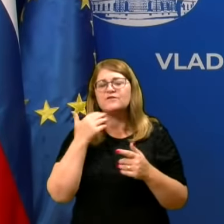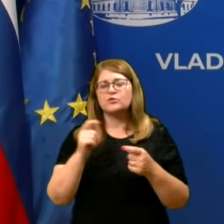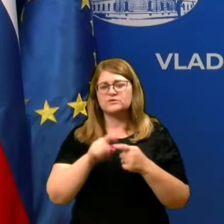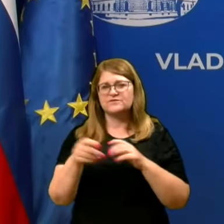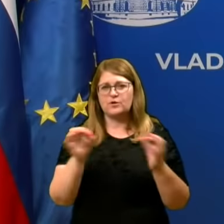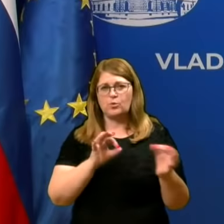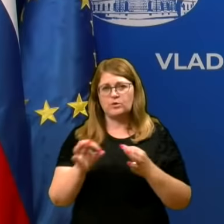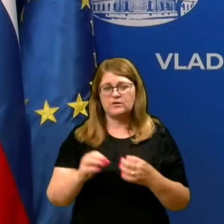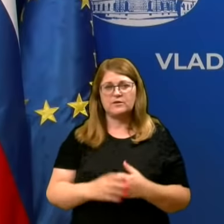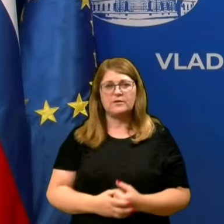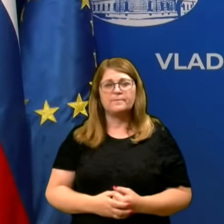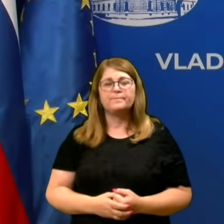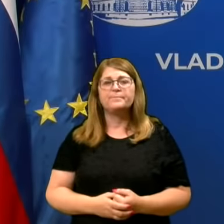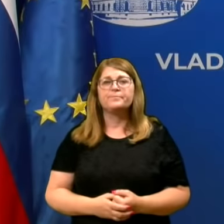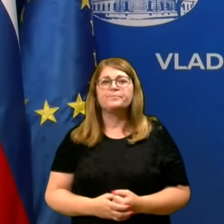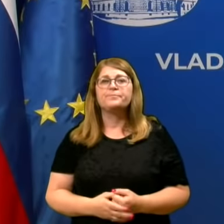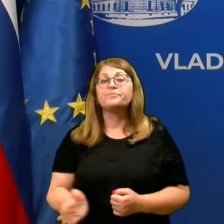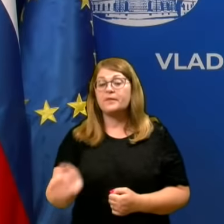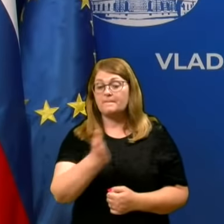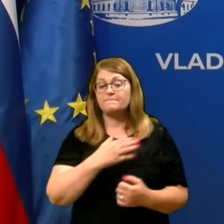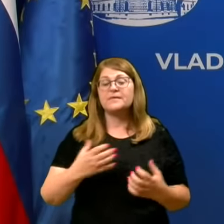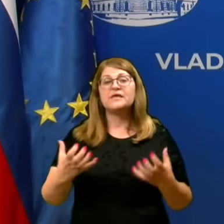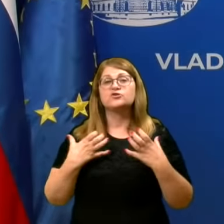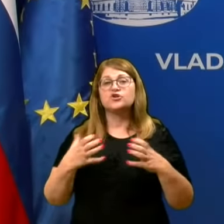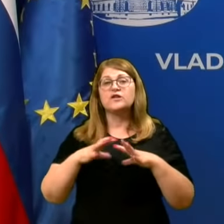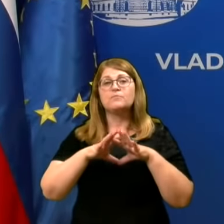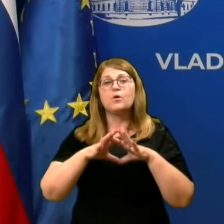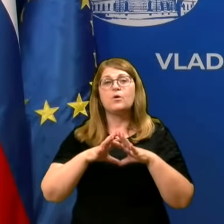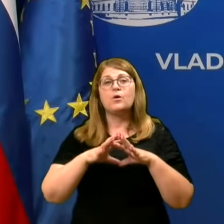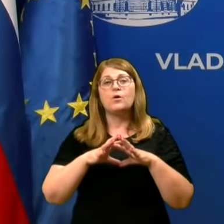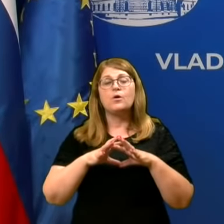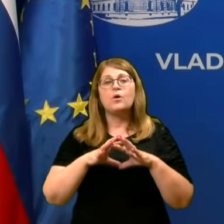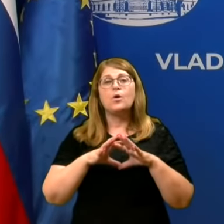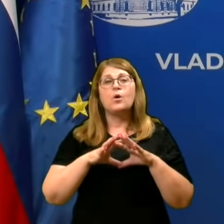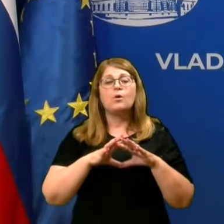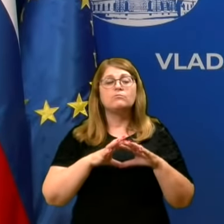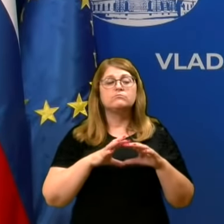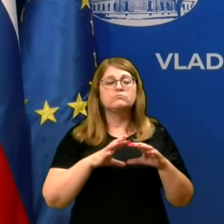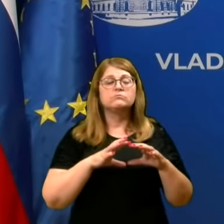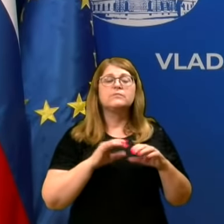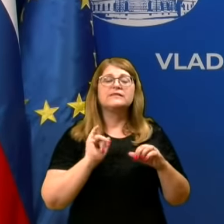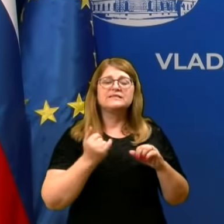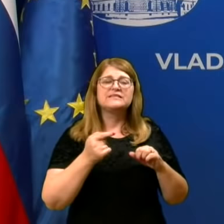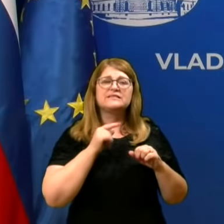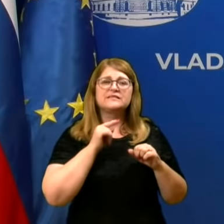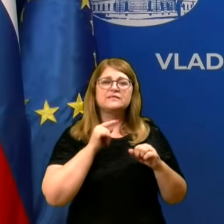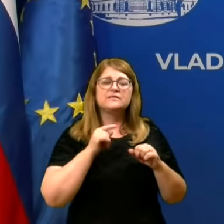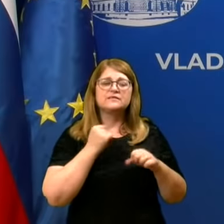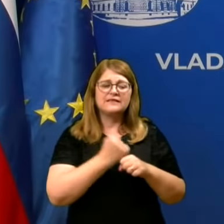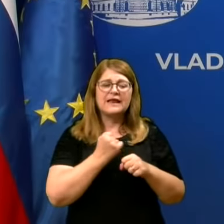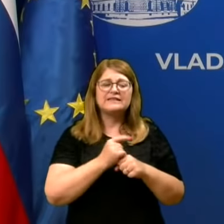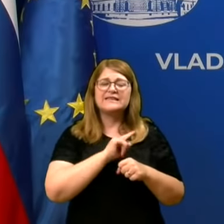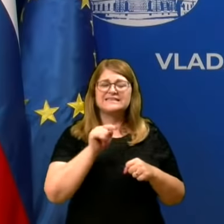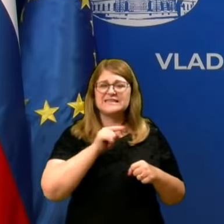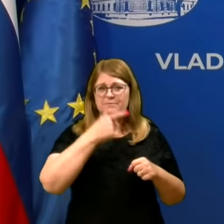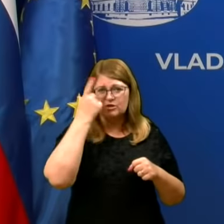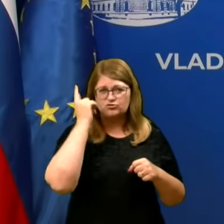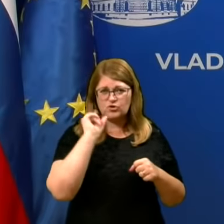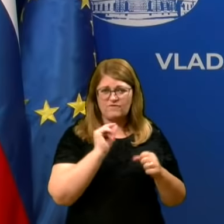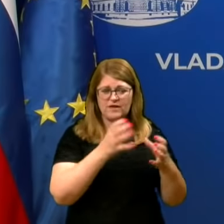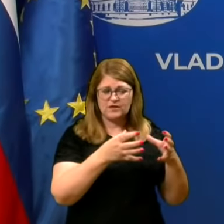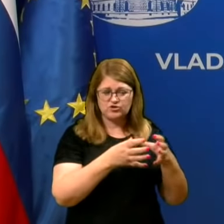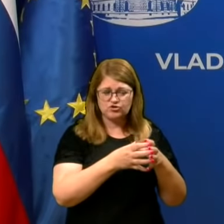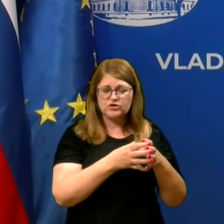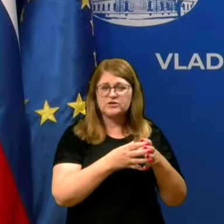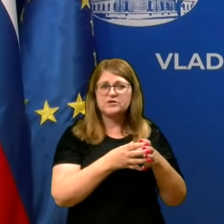Skratka, mi želimo upravljati tako s človeškimi viri, kot vsemi temi potencijali, ki jih imamo za testiranje, za to,